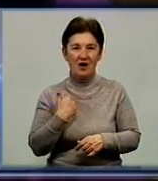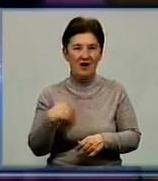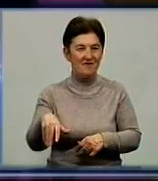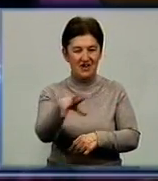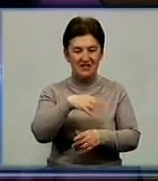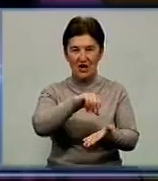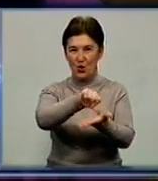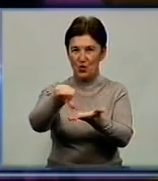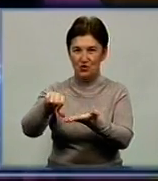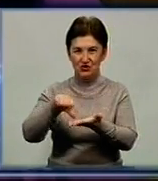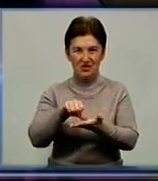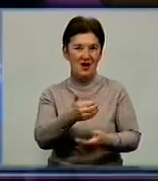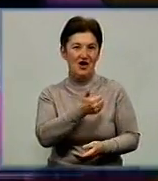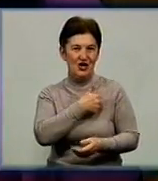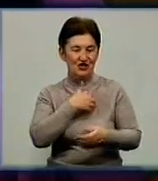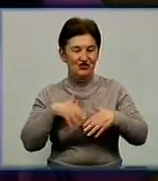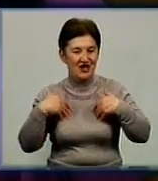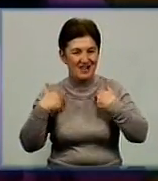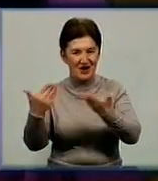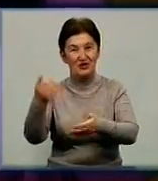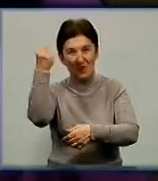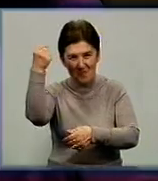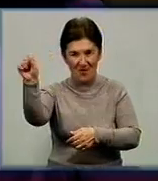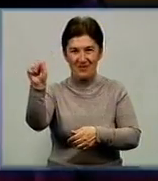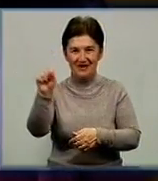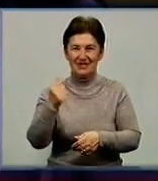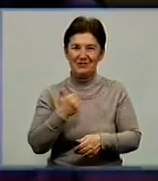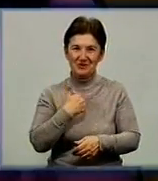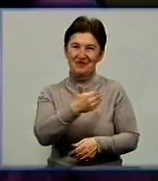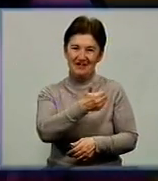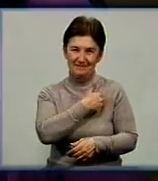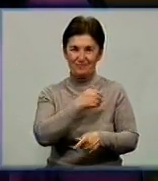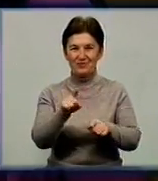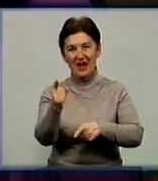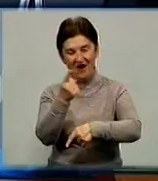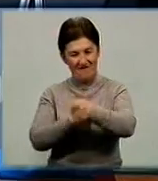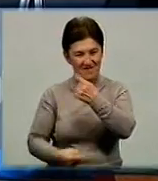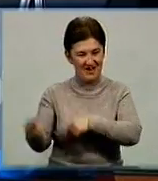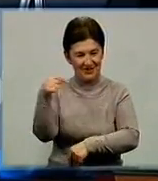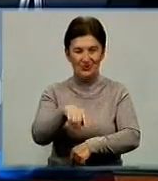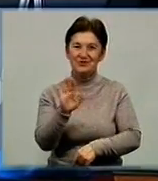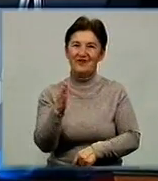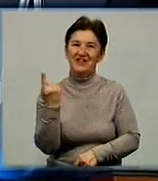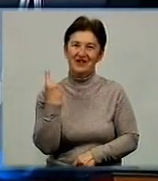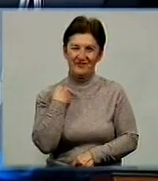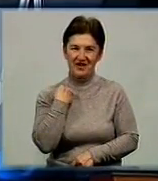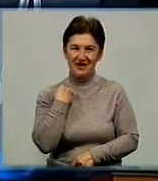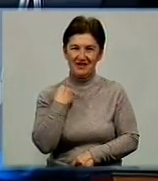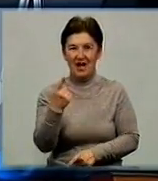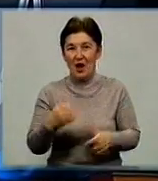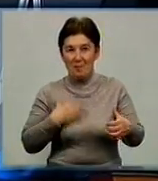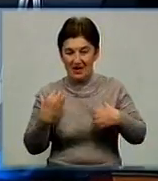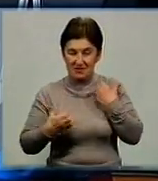учасники колективу, звісно, бажають йому победи, але дуже б хотілося, щоб він все-таки повернувся в Кіровоград». Вболіває за свого колегу і в